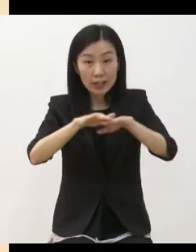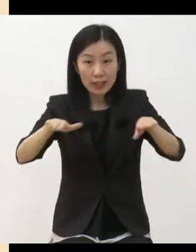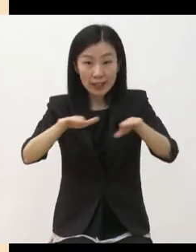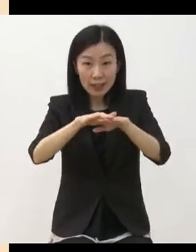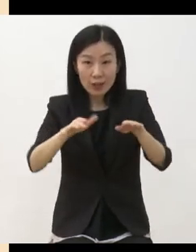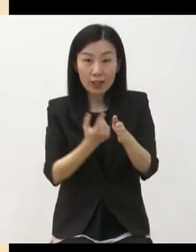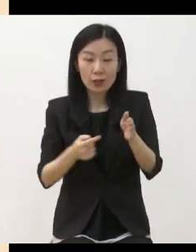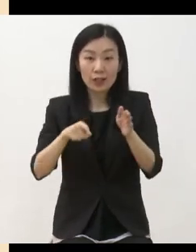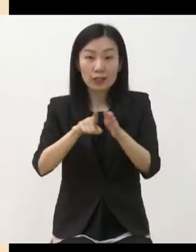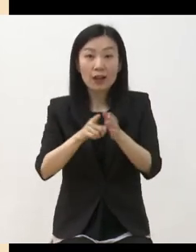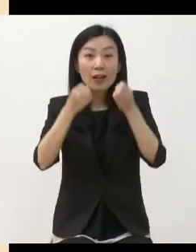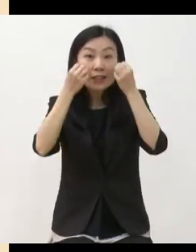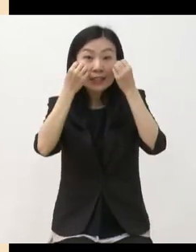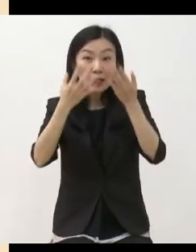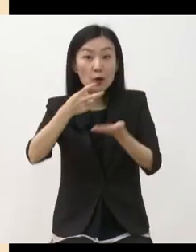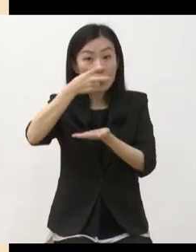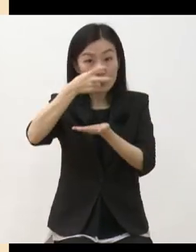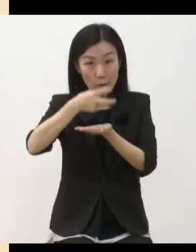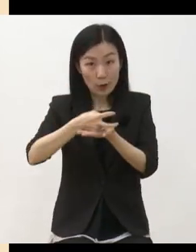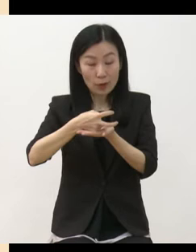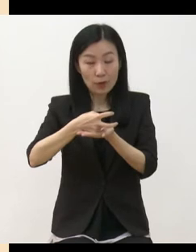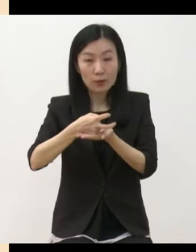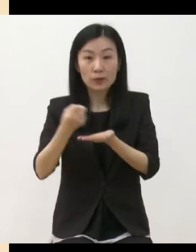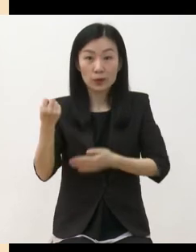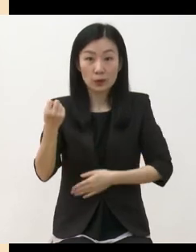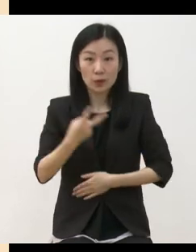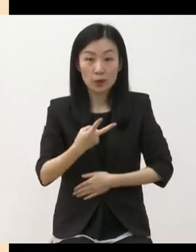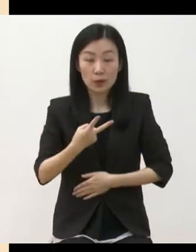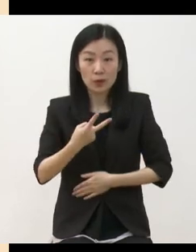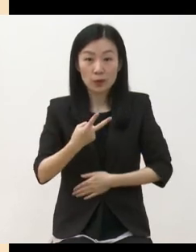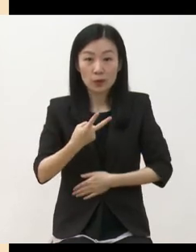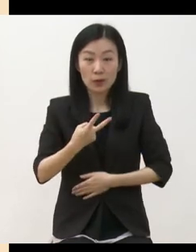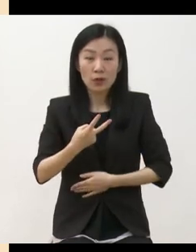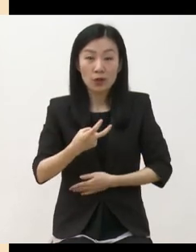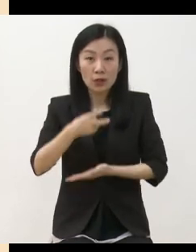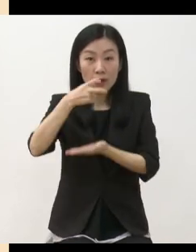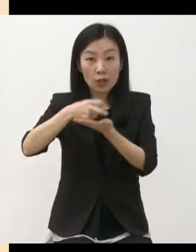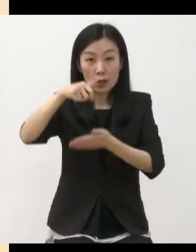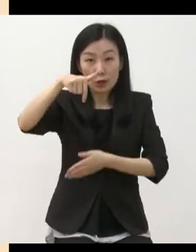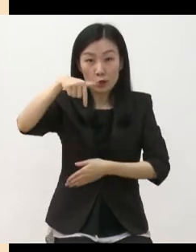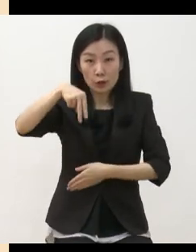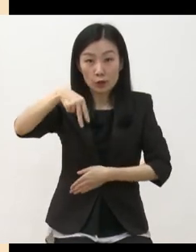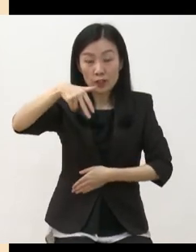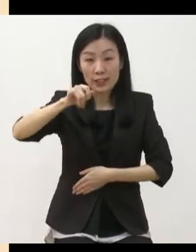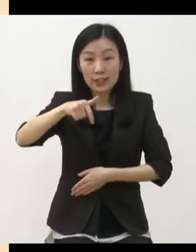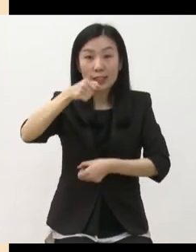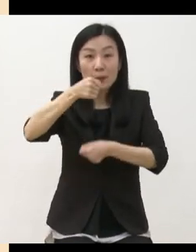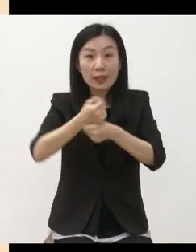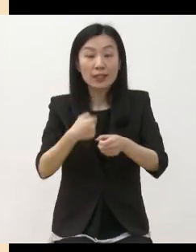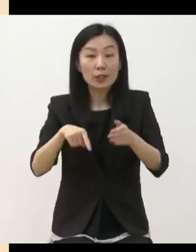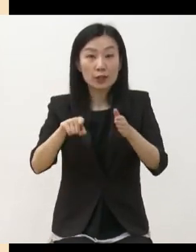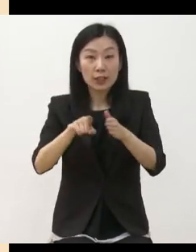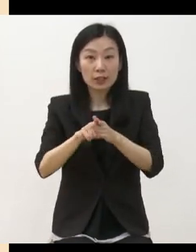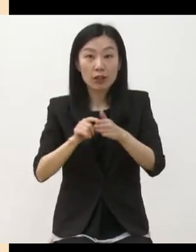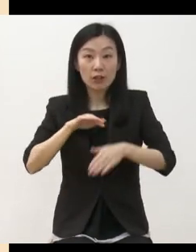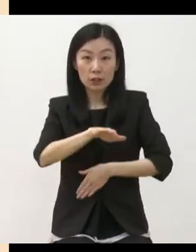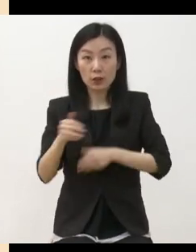새로운 규범과 새로운 규칙을 만드는데 위원회가 앞장서서